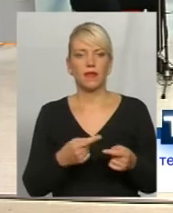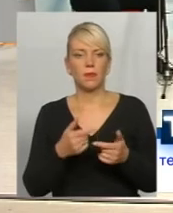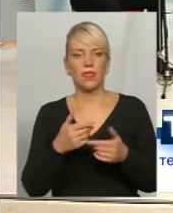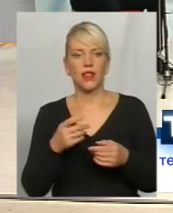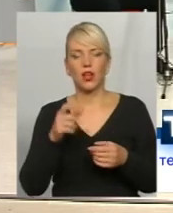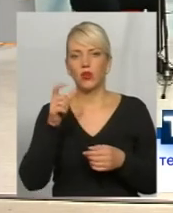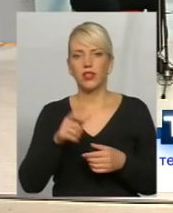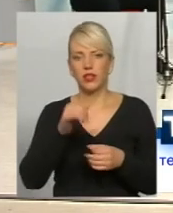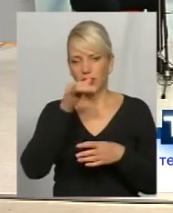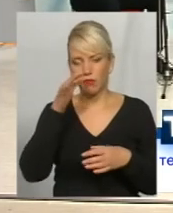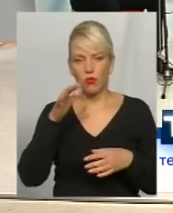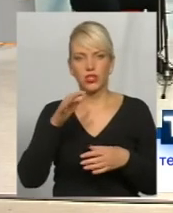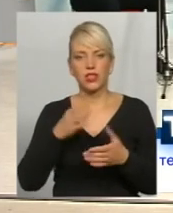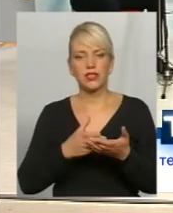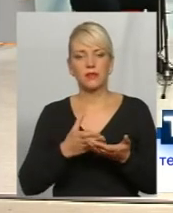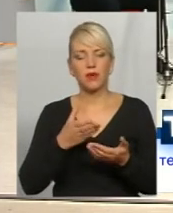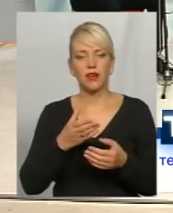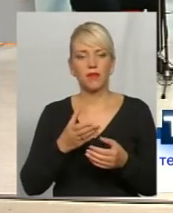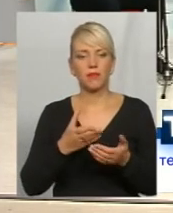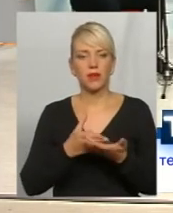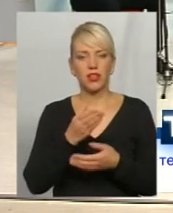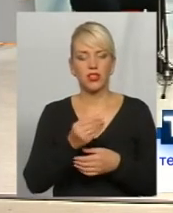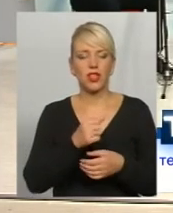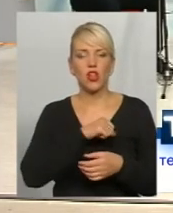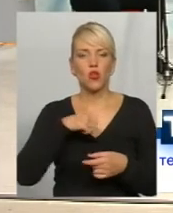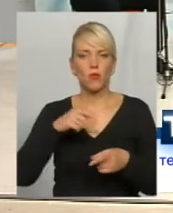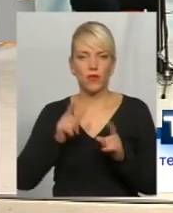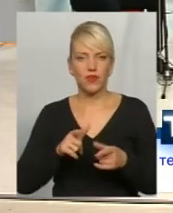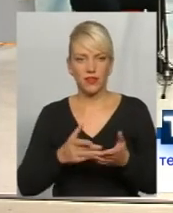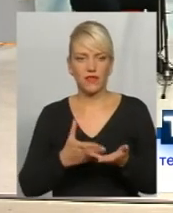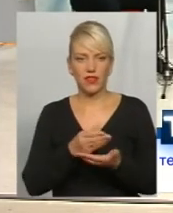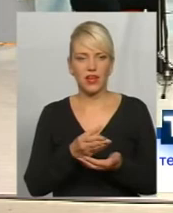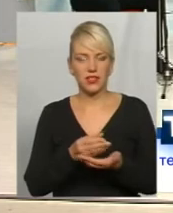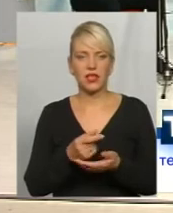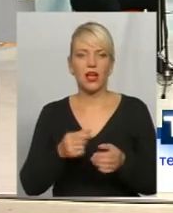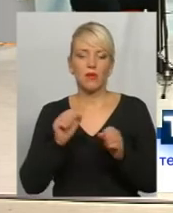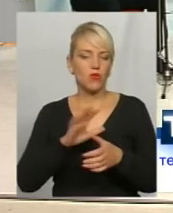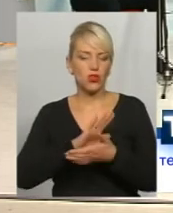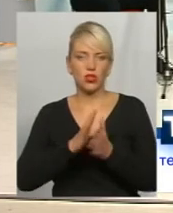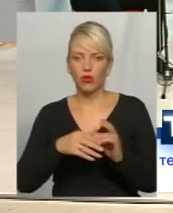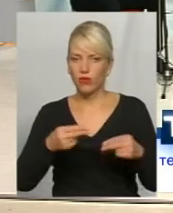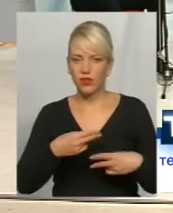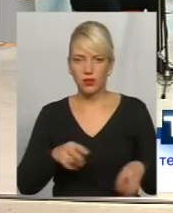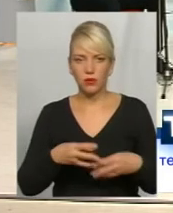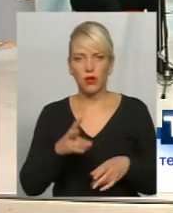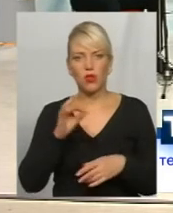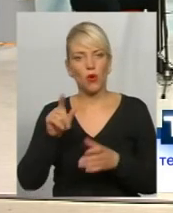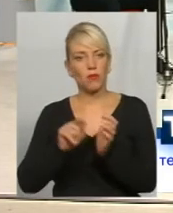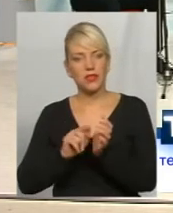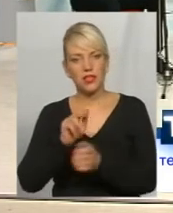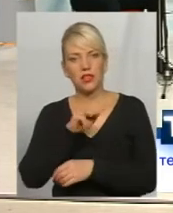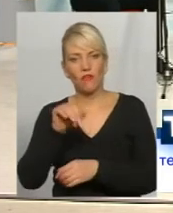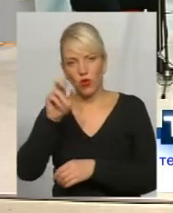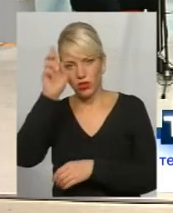може сплачувати добровільні внески у недержавні пенсійні фонди, або складати договори страхування, але пенсійний